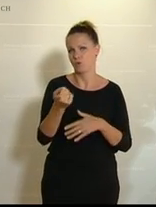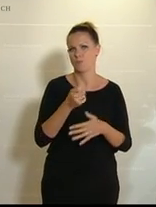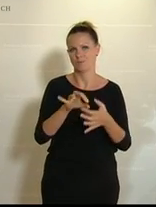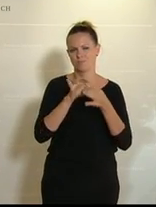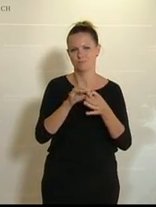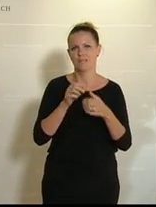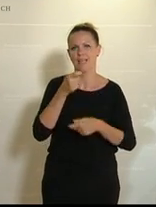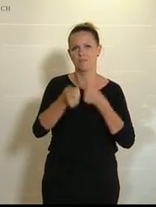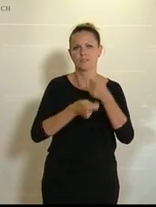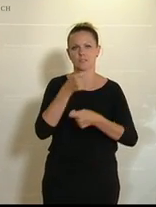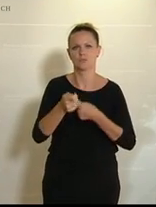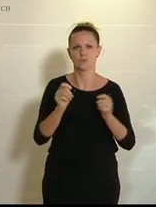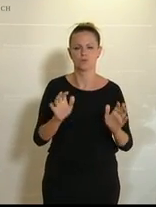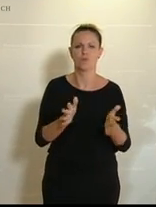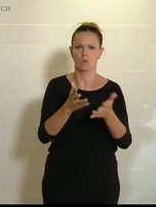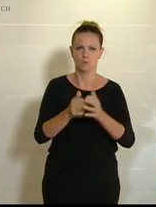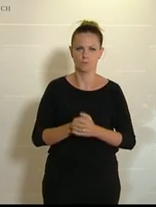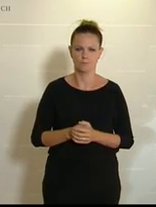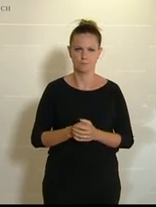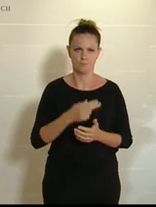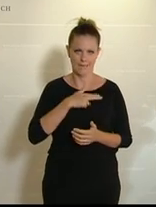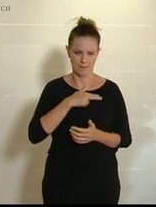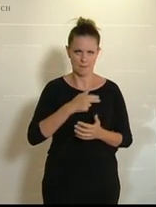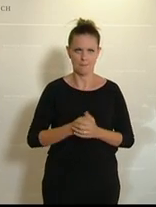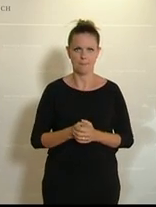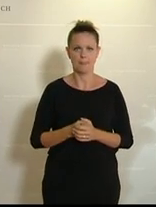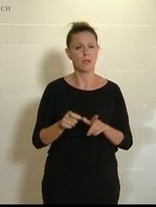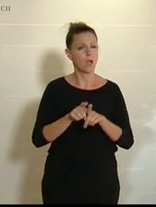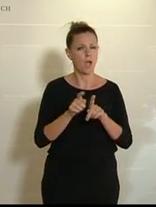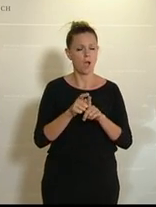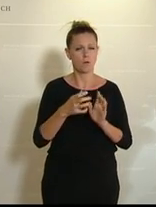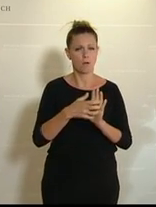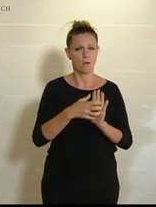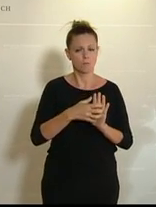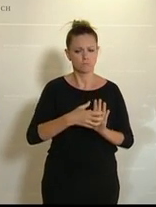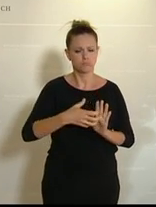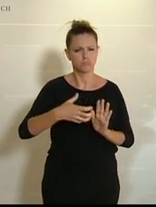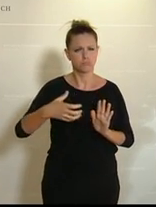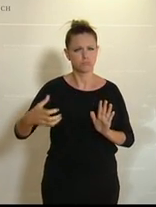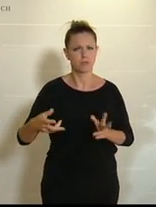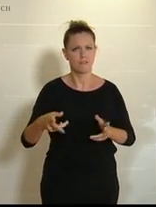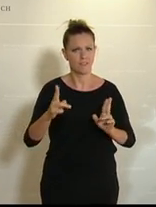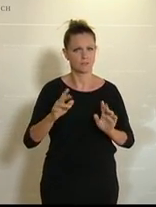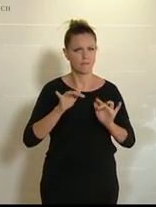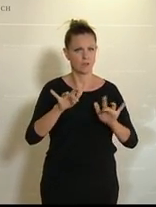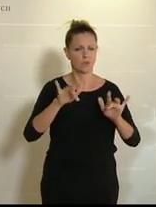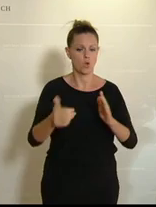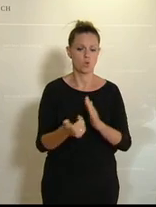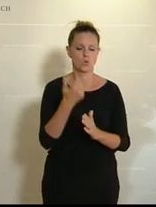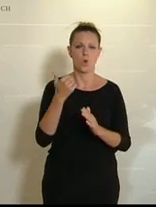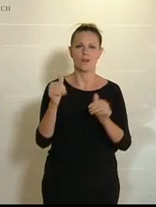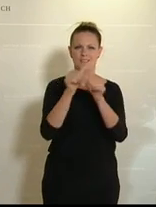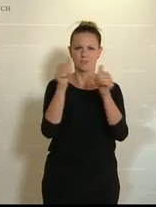Passend dazu etwas, was langfristig wirkt, nämlich ein neues Modell der